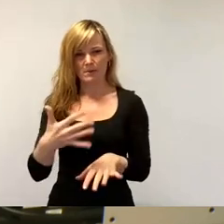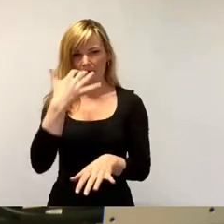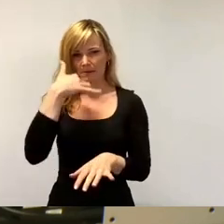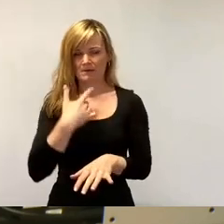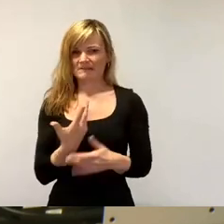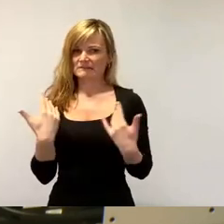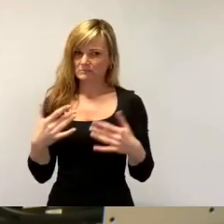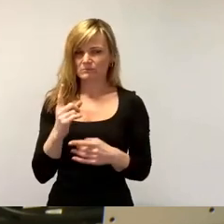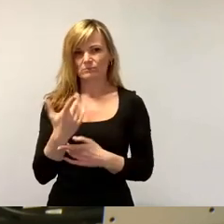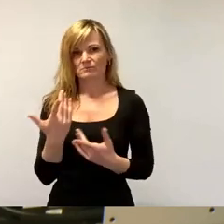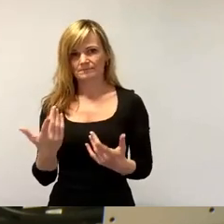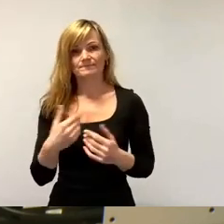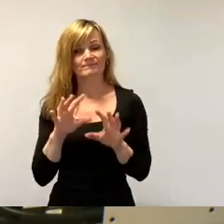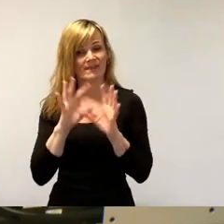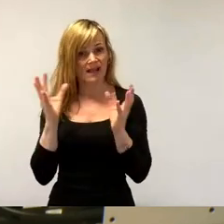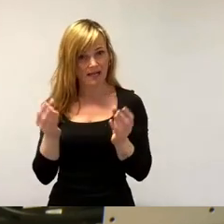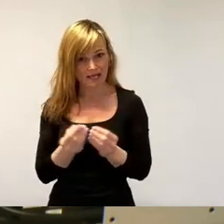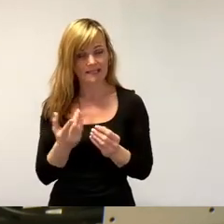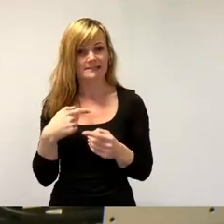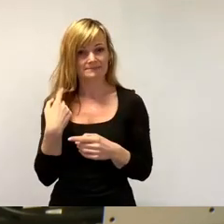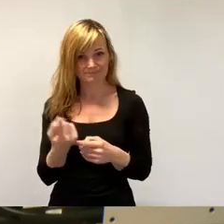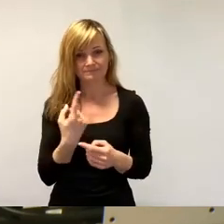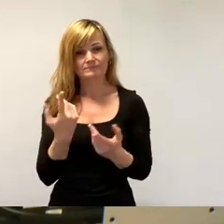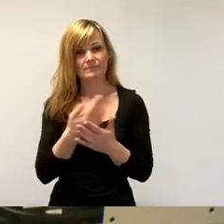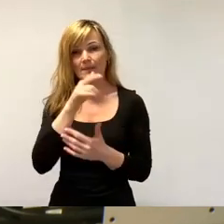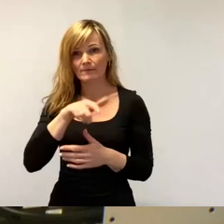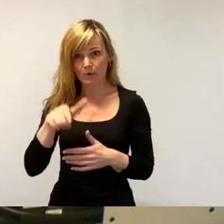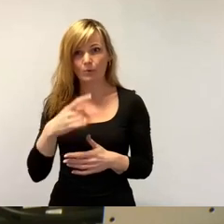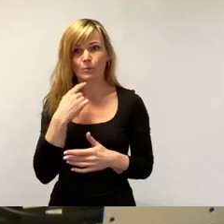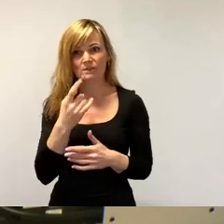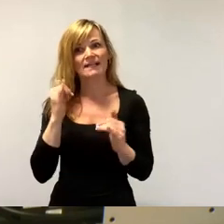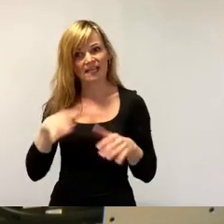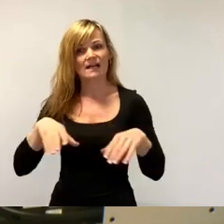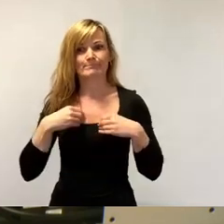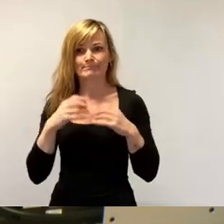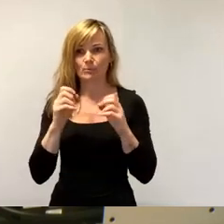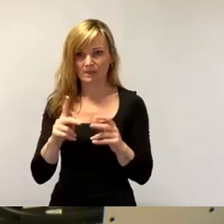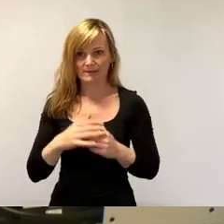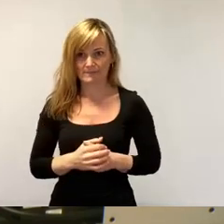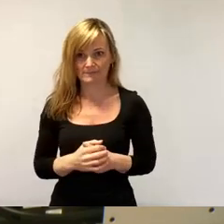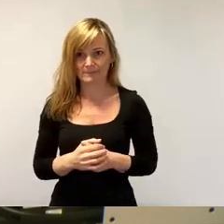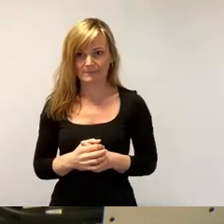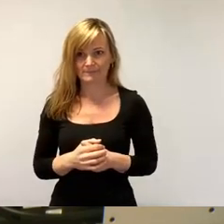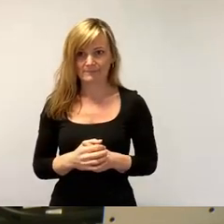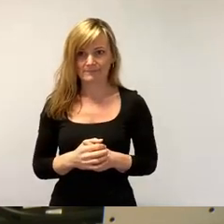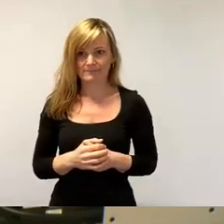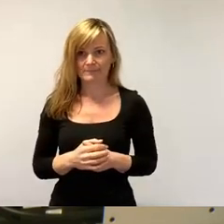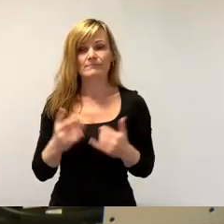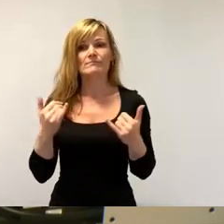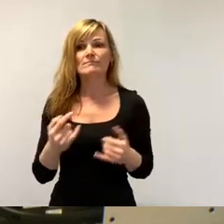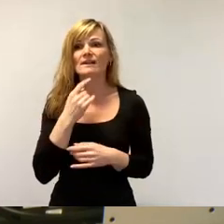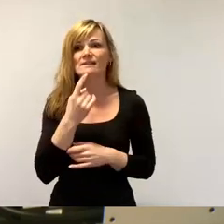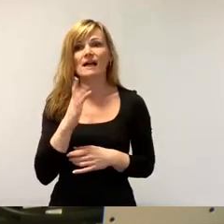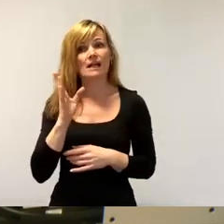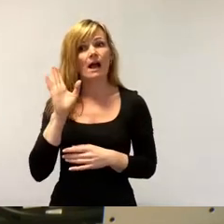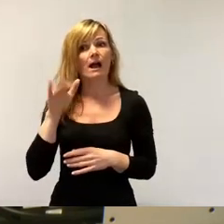alles wird und wurde von der Bevölkerung mitgetragen. Und man nutzte die Aktion, heute könnt ihr euer Auto